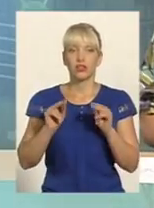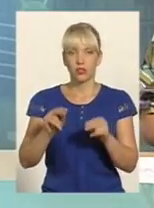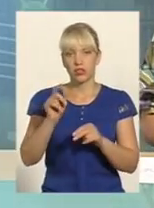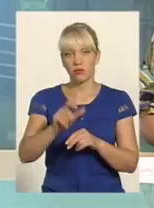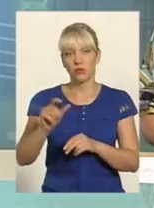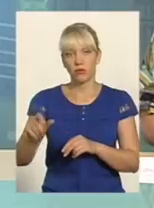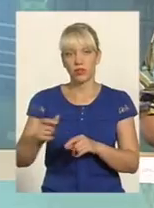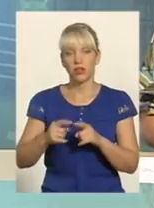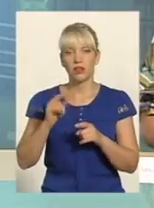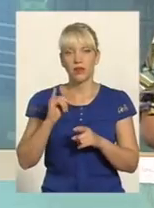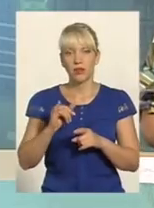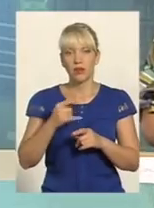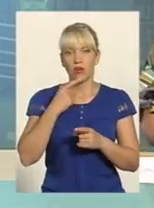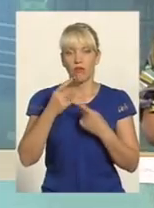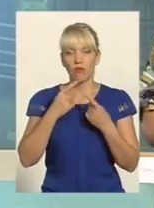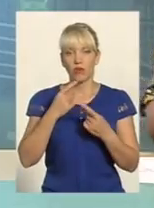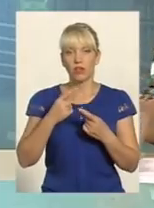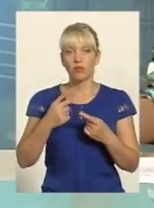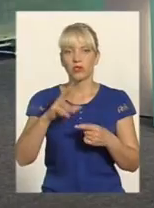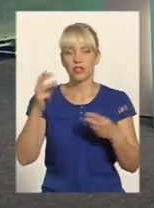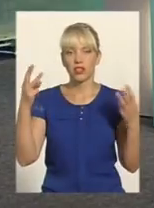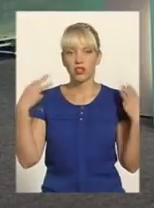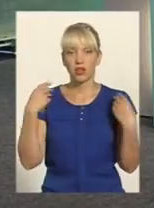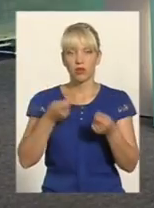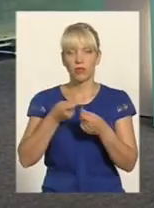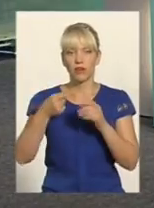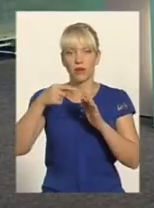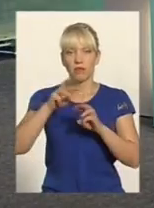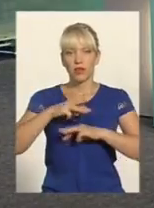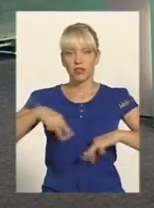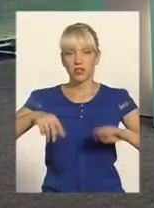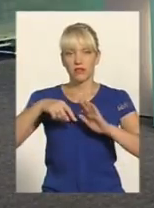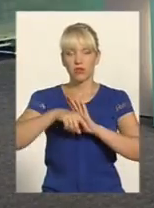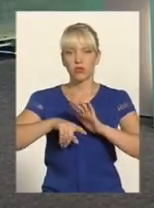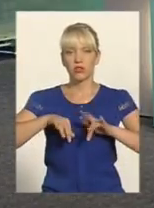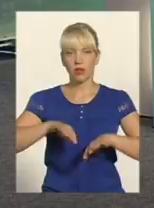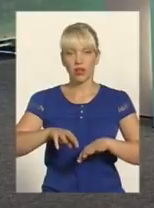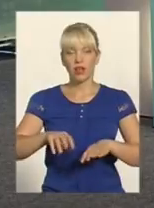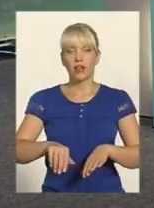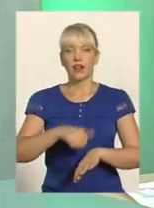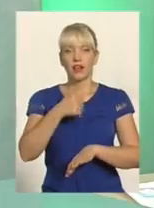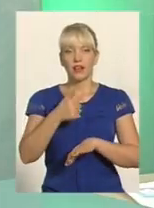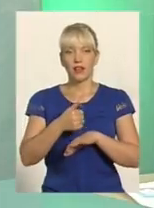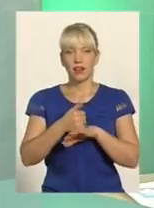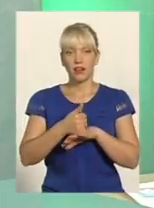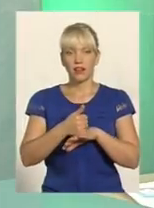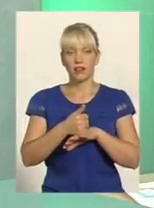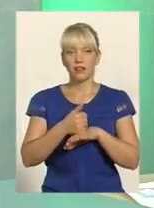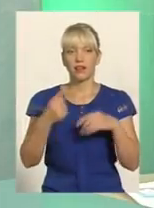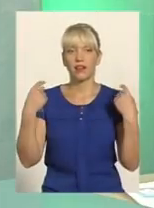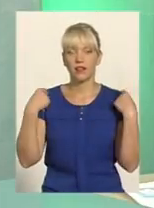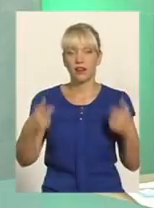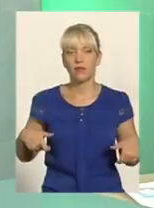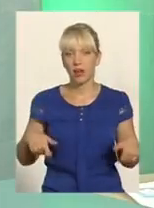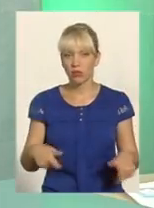із начальником управління Міністерства внутрішніх справ у Хмельницькій області Генерал-майором Миколою Олександровичем